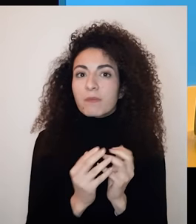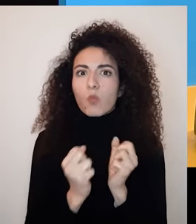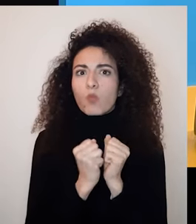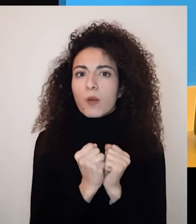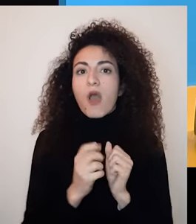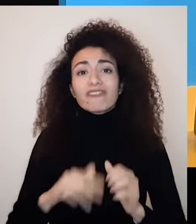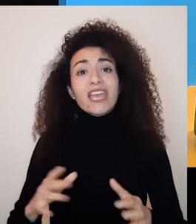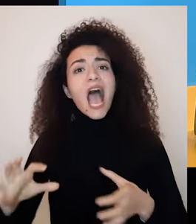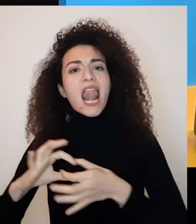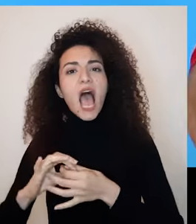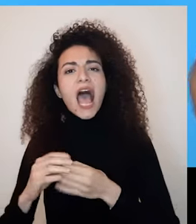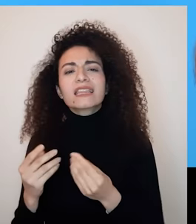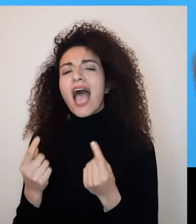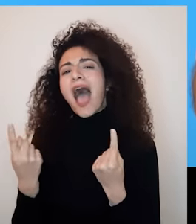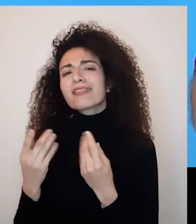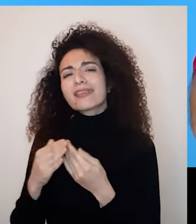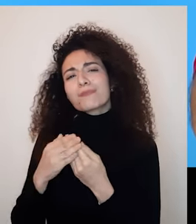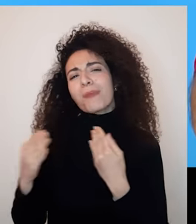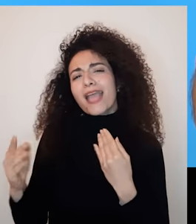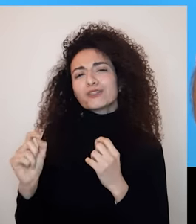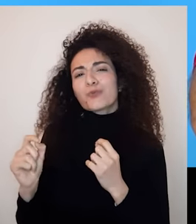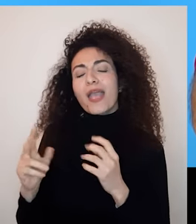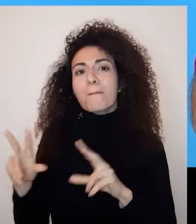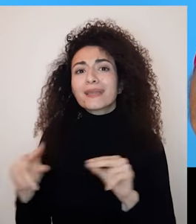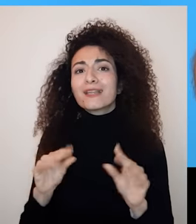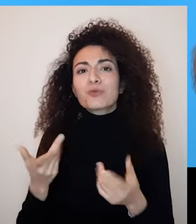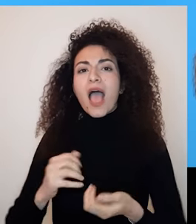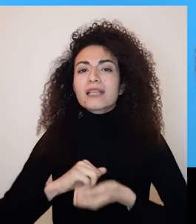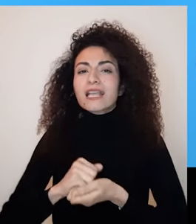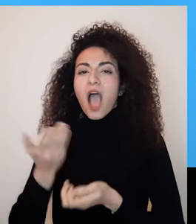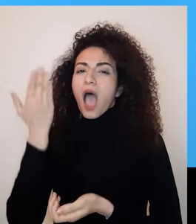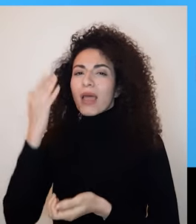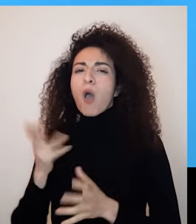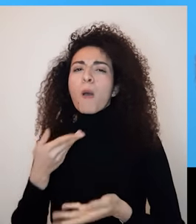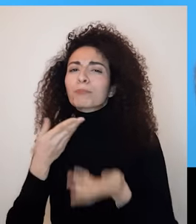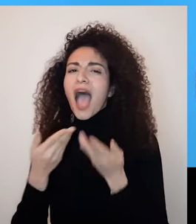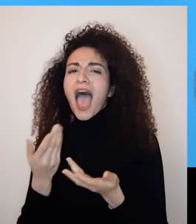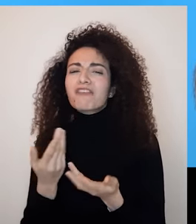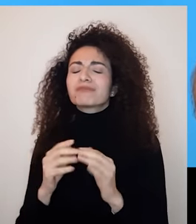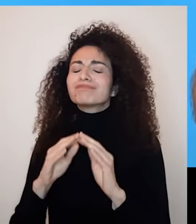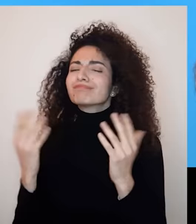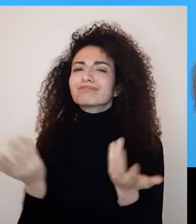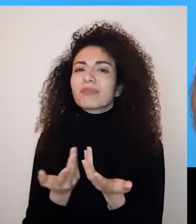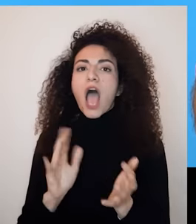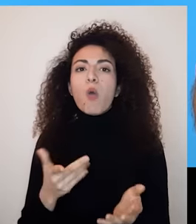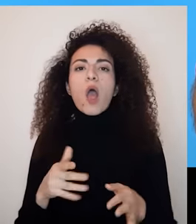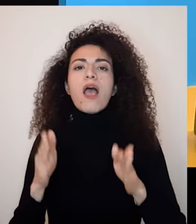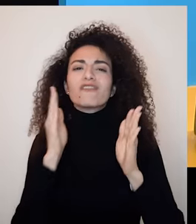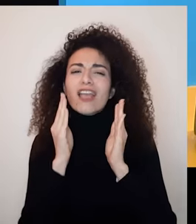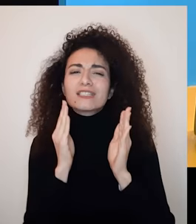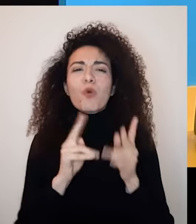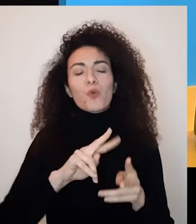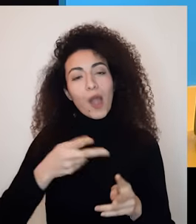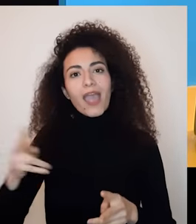الاتجاه الذي تخترينه مع تنوع العلاقات لابد أيضاً أنه نذكر بدرجة قربة وصلابطة ففي حياة كل منا